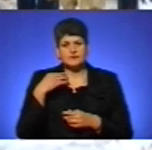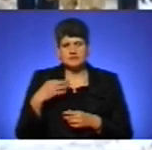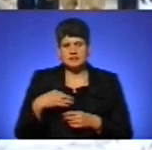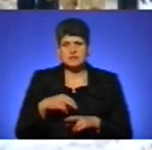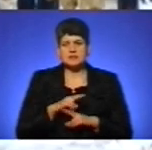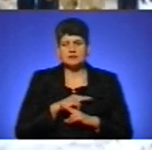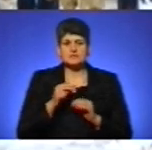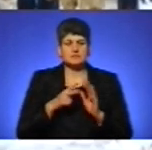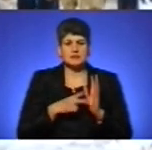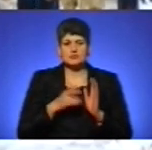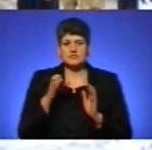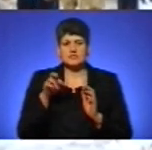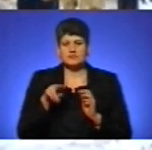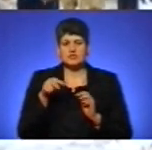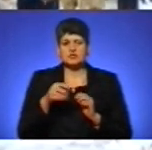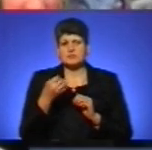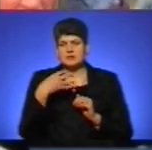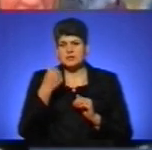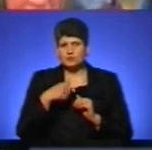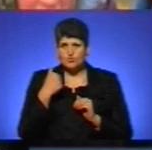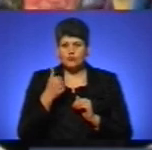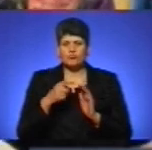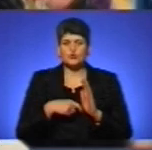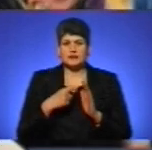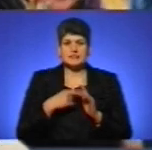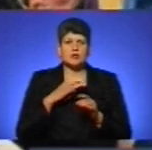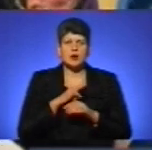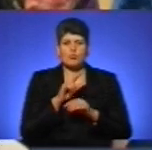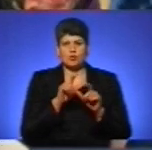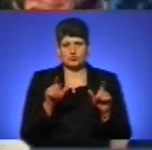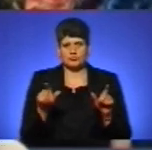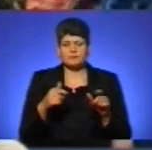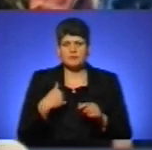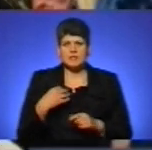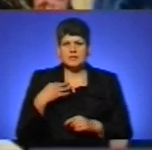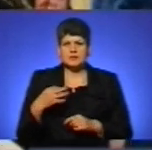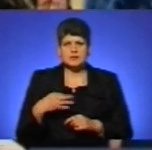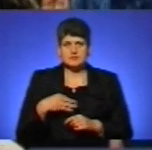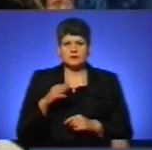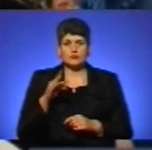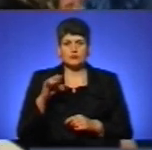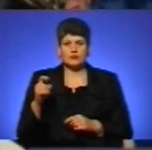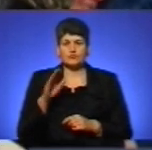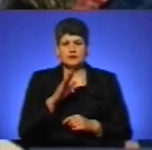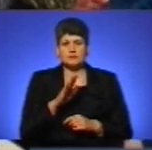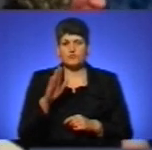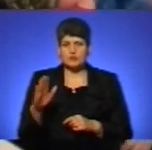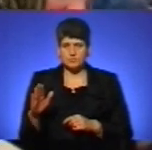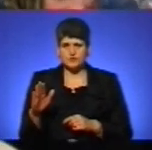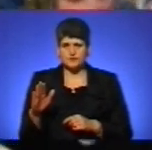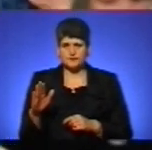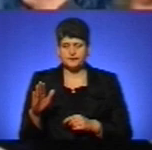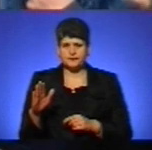17 січня 2015 року в Донецькому аеропорту. Мій син Трух Володимир Володимирович,